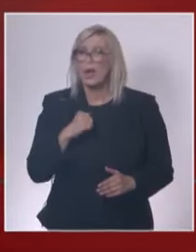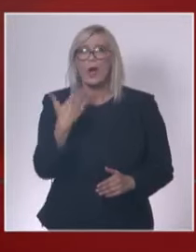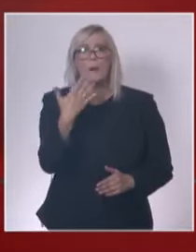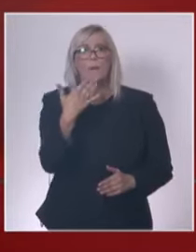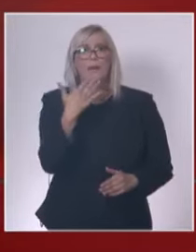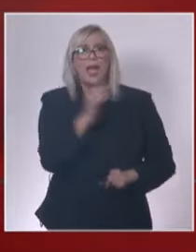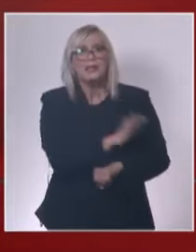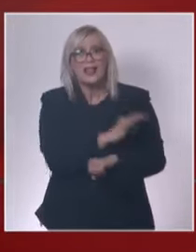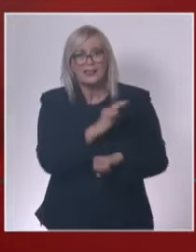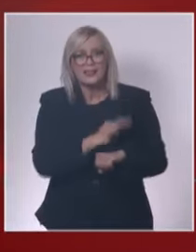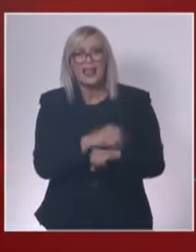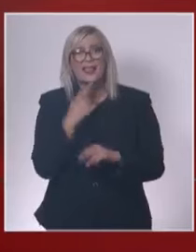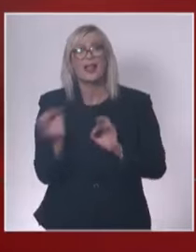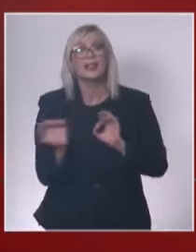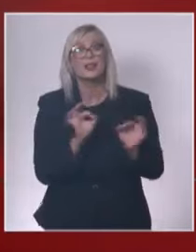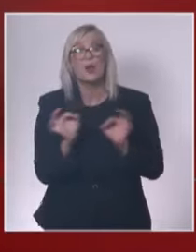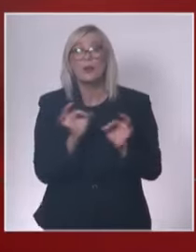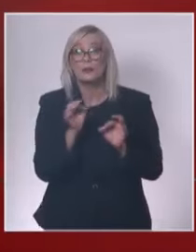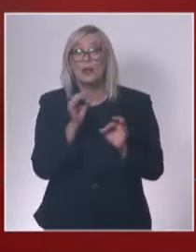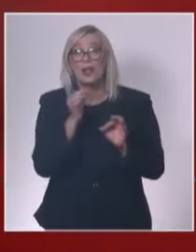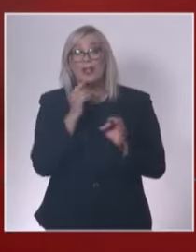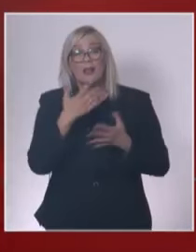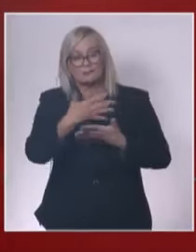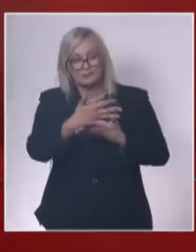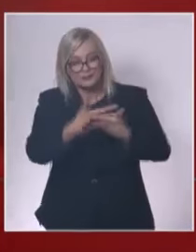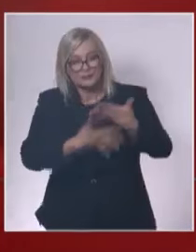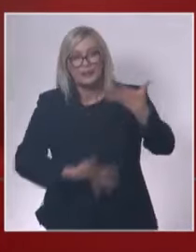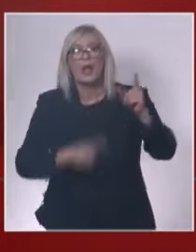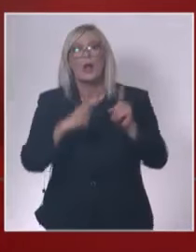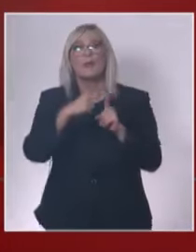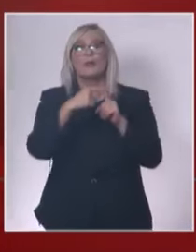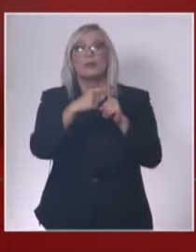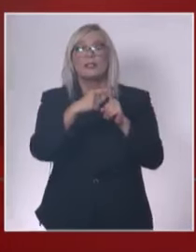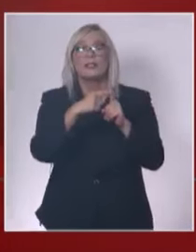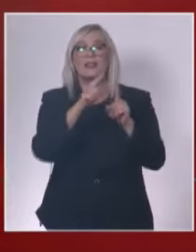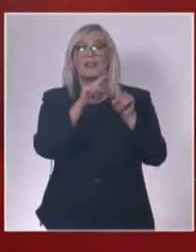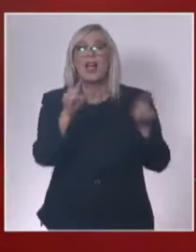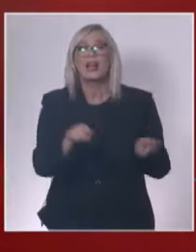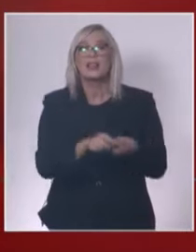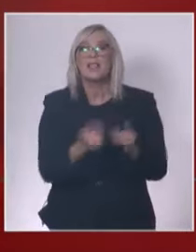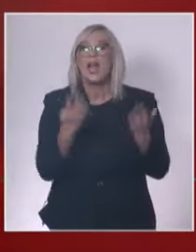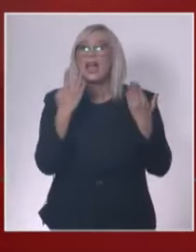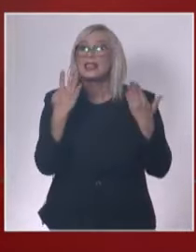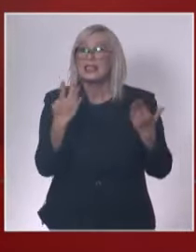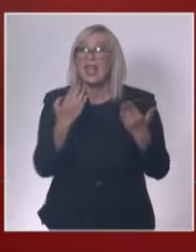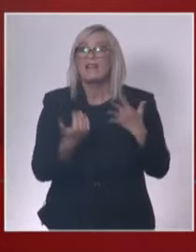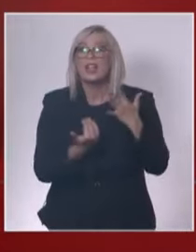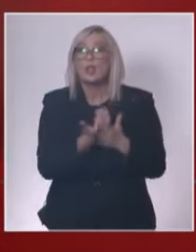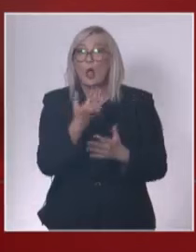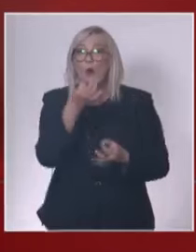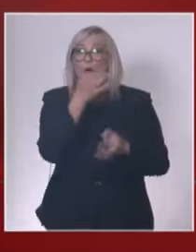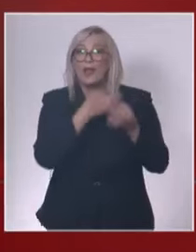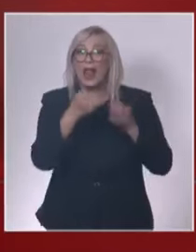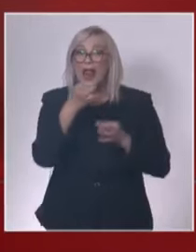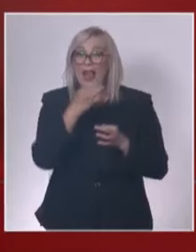дена да обезбедиме да се прошири позитивната листа со 9 нови генерични лекови,